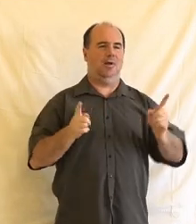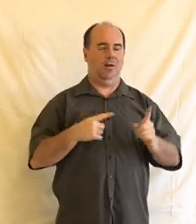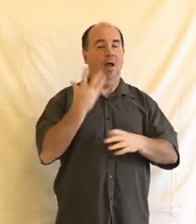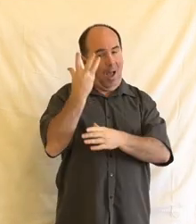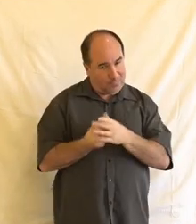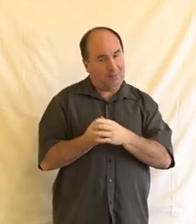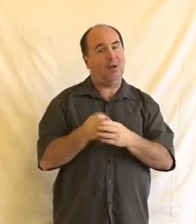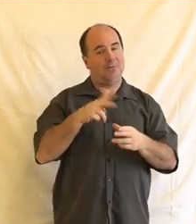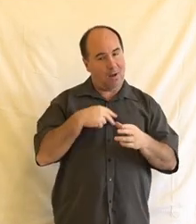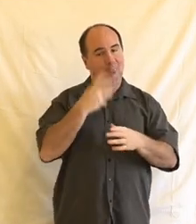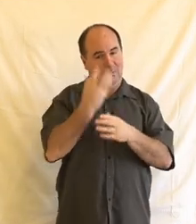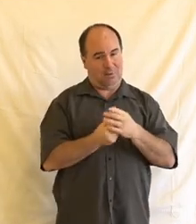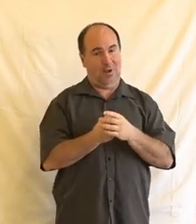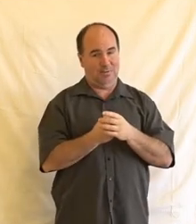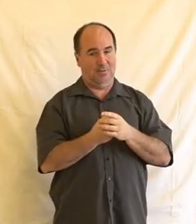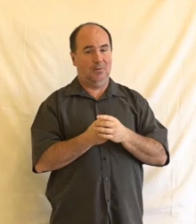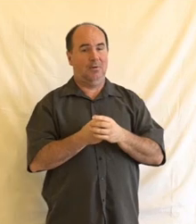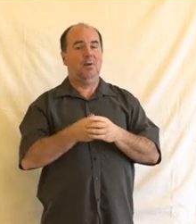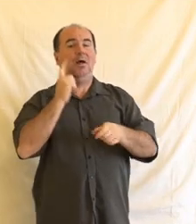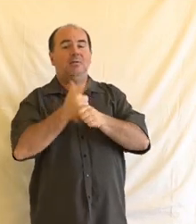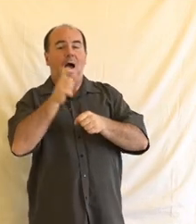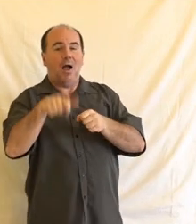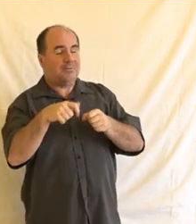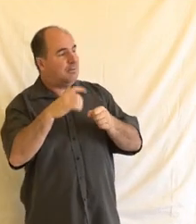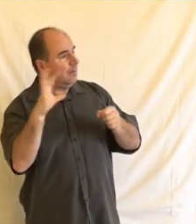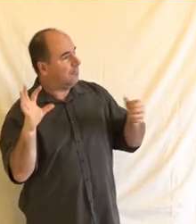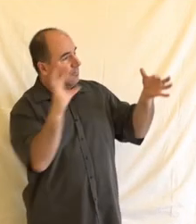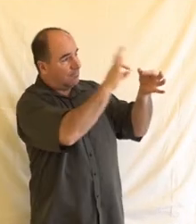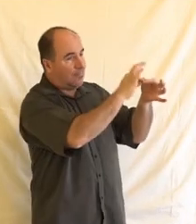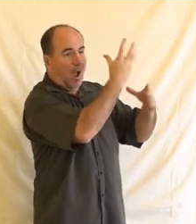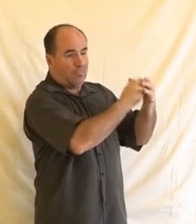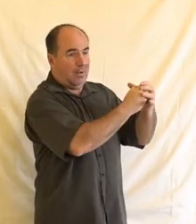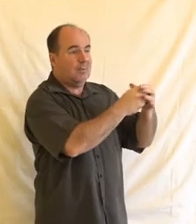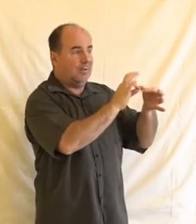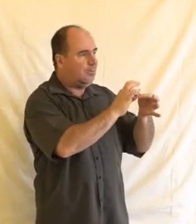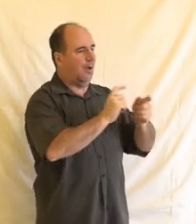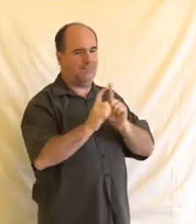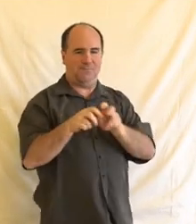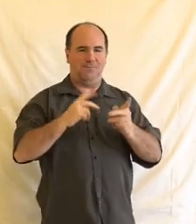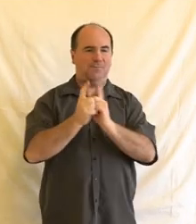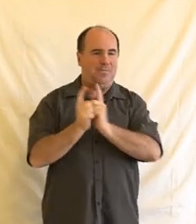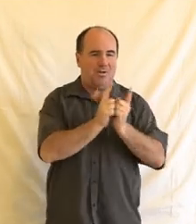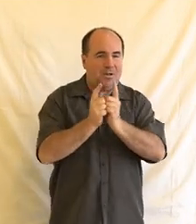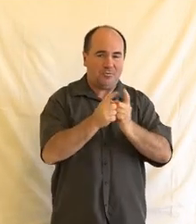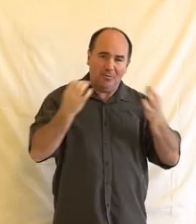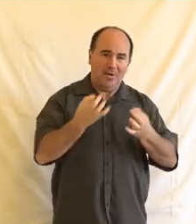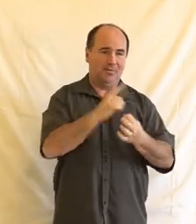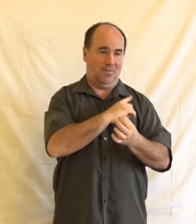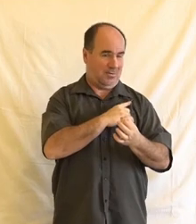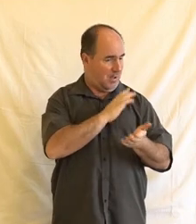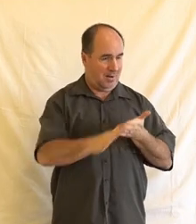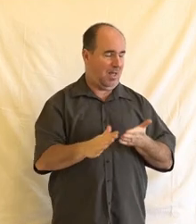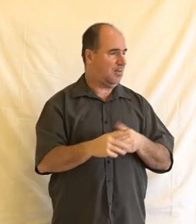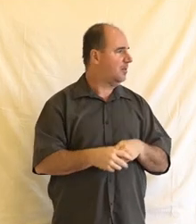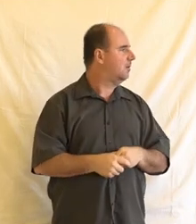zákazníci svoje věci vyřešit. Máme na webových stránkách spoustu otázek, odpovědí. Máme, vy jste zmiňovala toho chatbota, což je věc, která